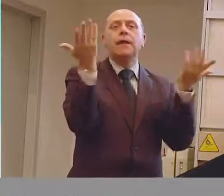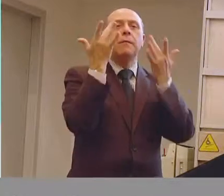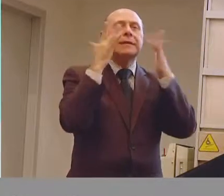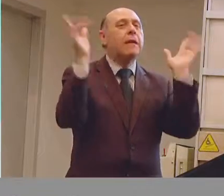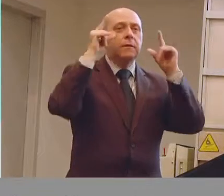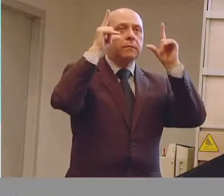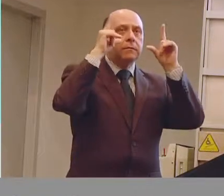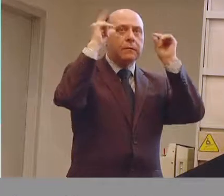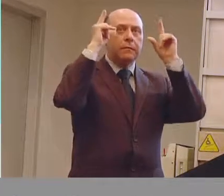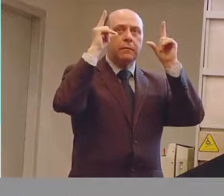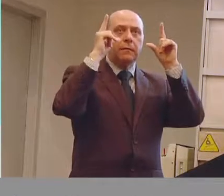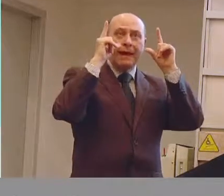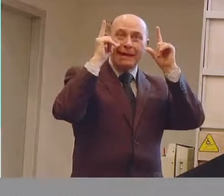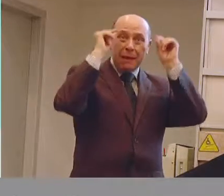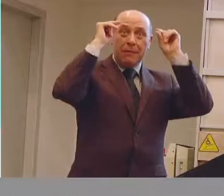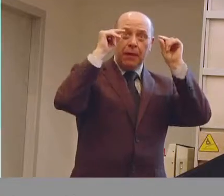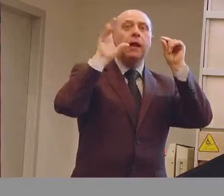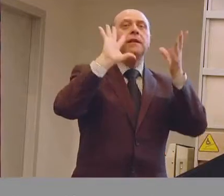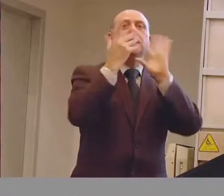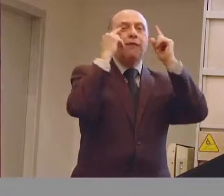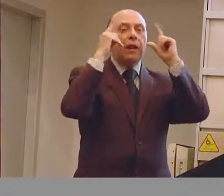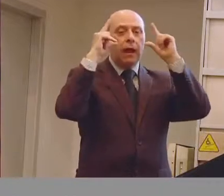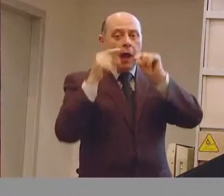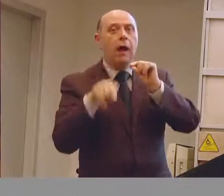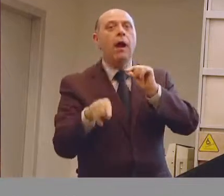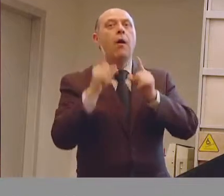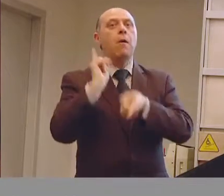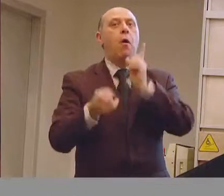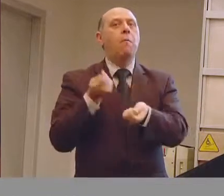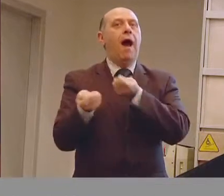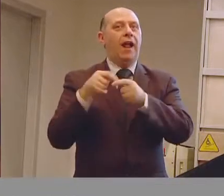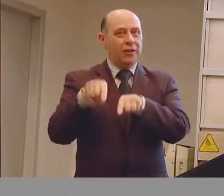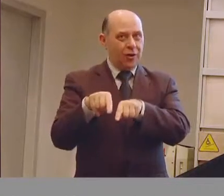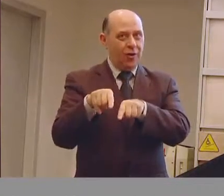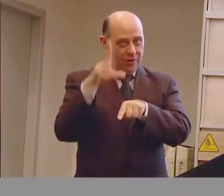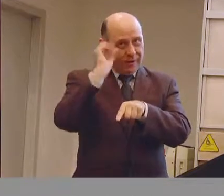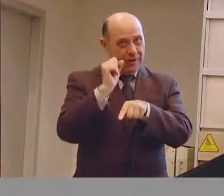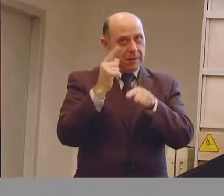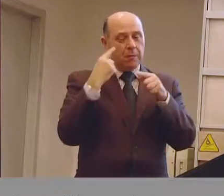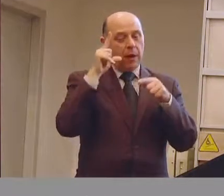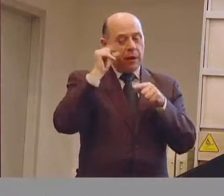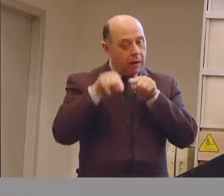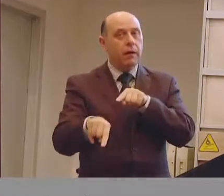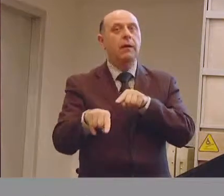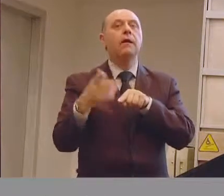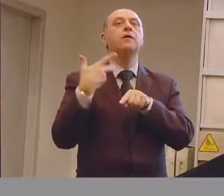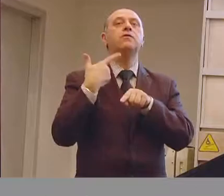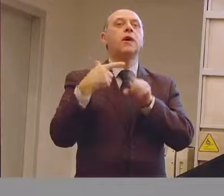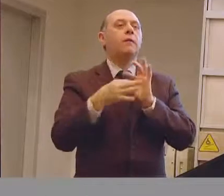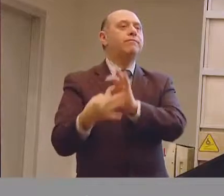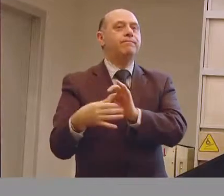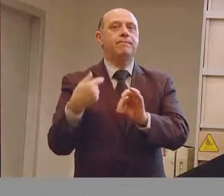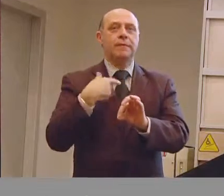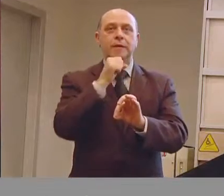che è un'azione e che diventa un input per un sistema di controllo. Può essere quindi un sistema di